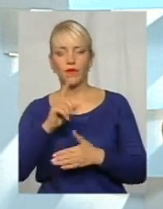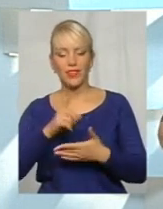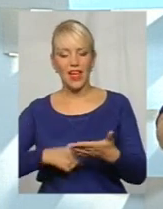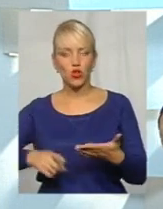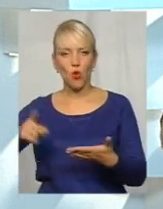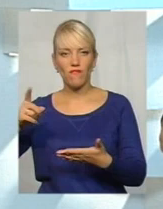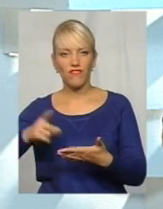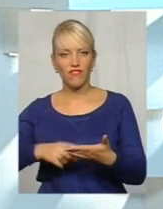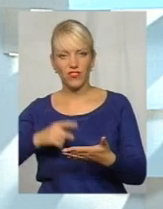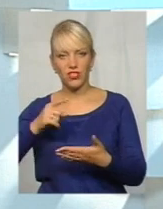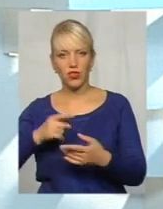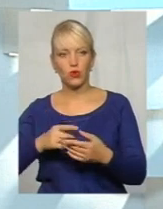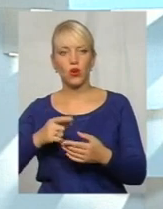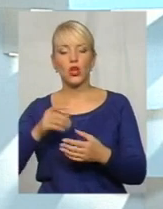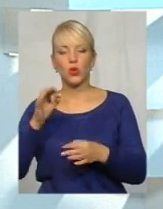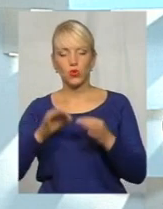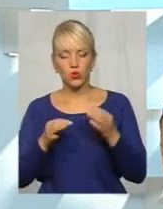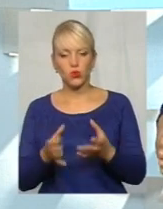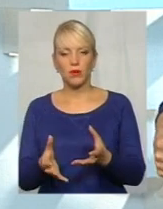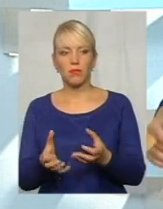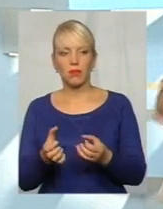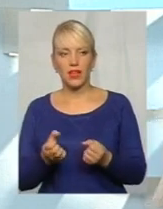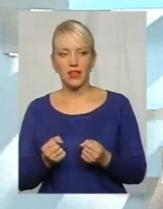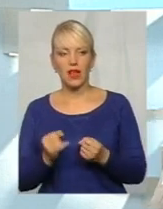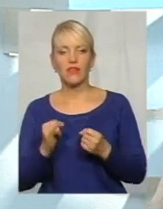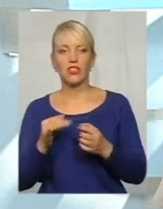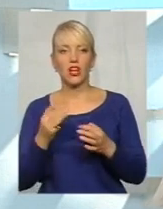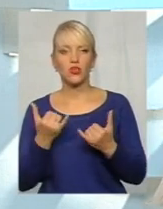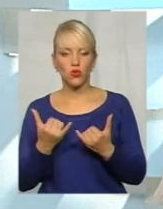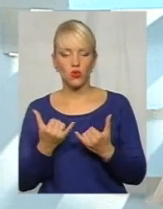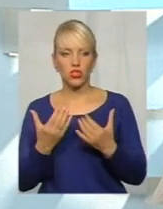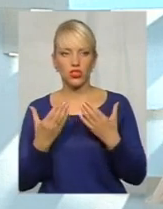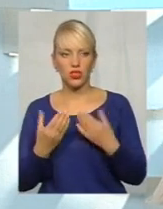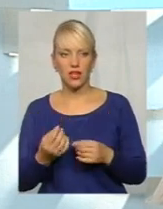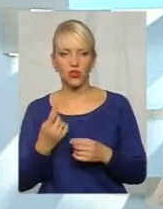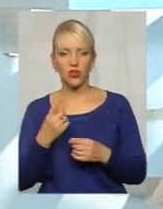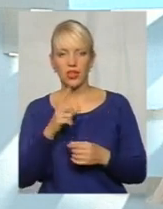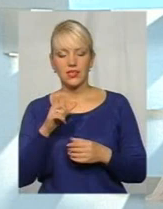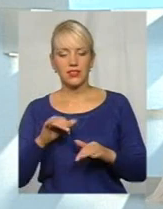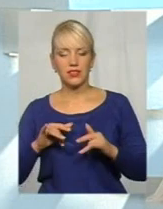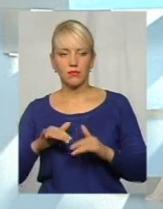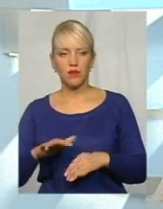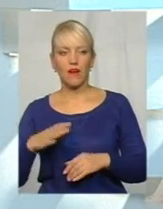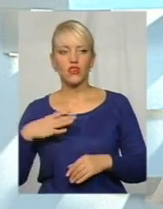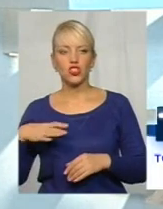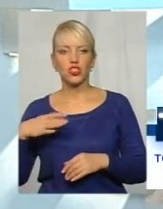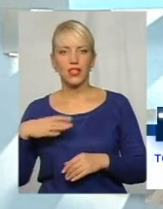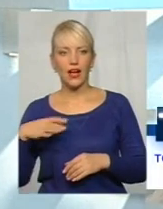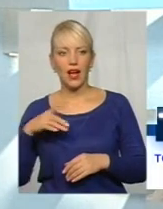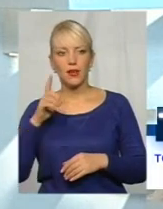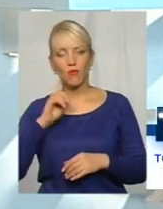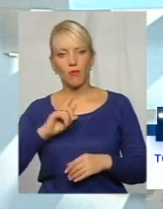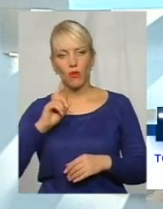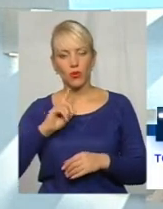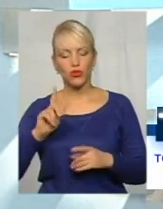суд прийняв. І на сьогоднішній день одна зі справ чекає, доки для